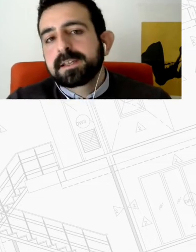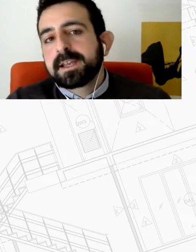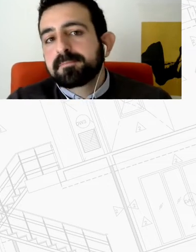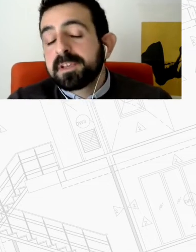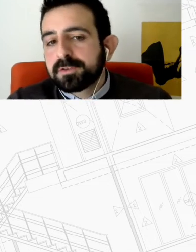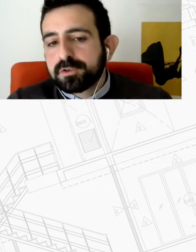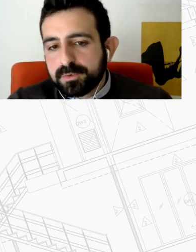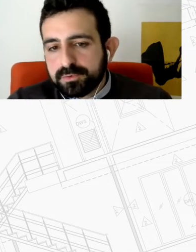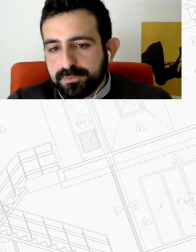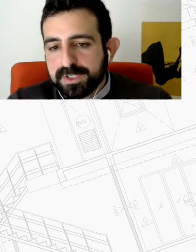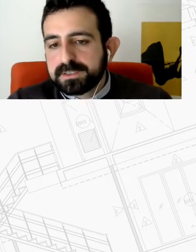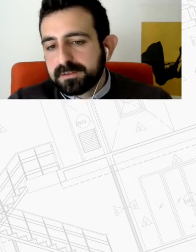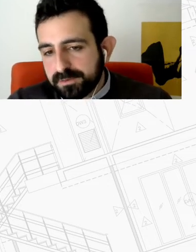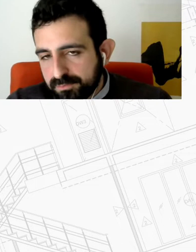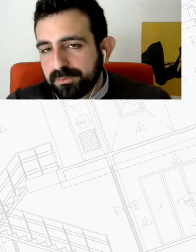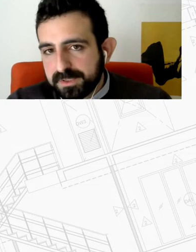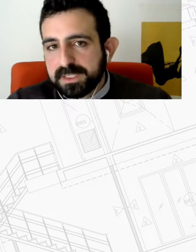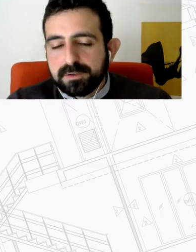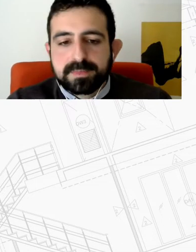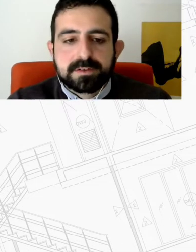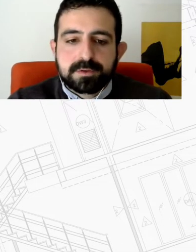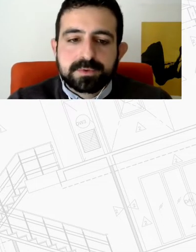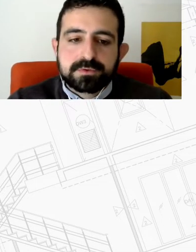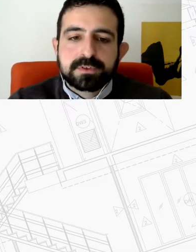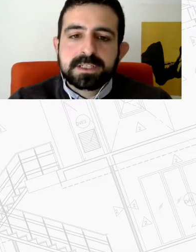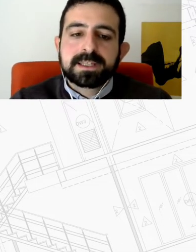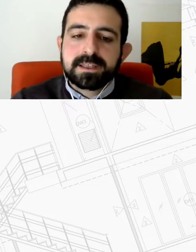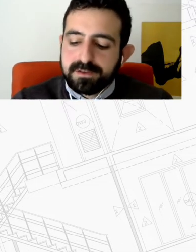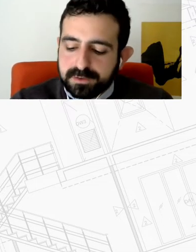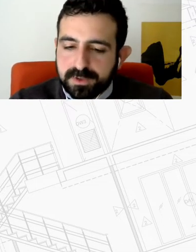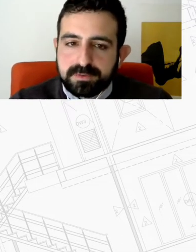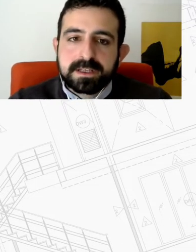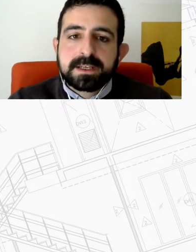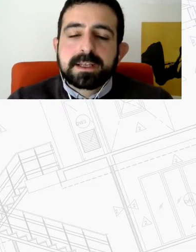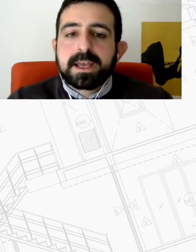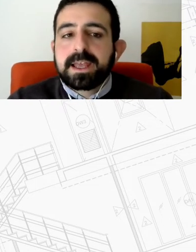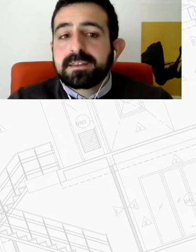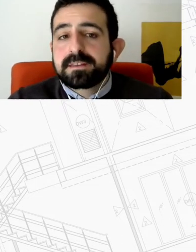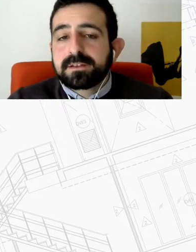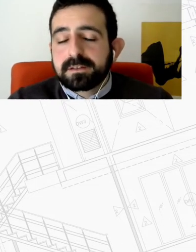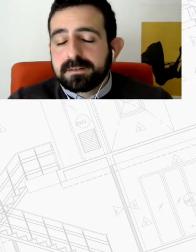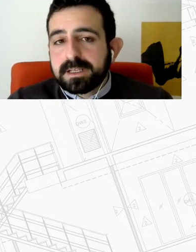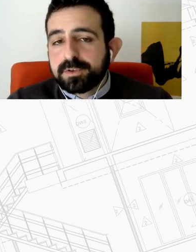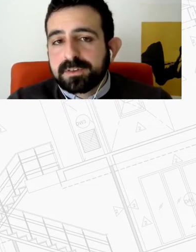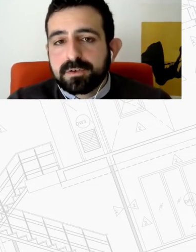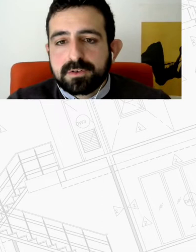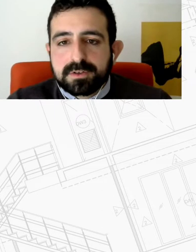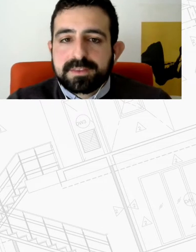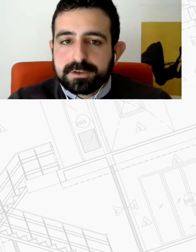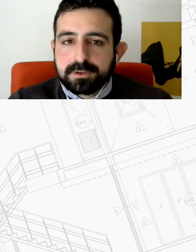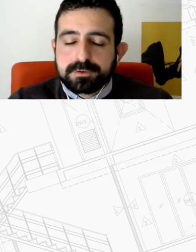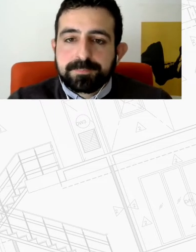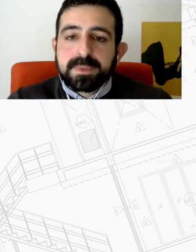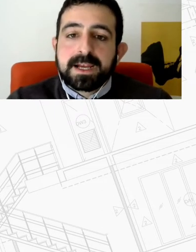μη κερδοσκοπικούς φορείς διότι που δικαίω μη κερδοσκοπικούς φορείς αλλά και ιδιότητες που έχουν κάποιο ειδικό